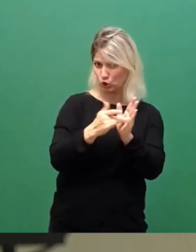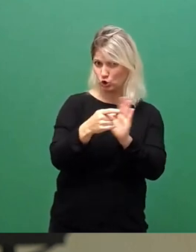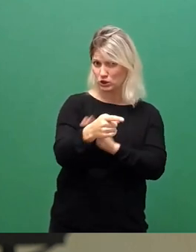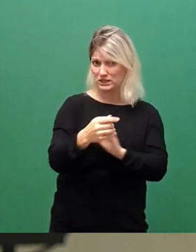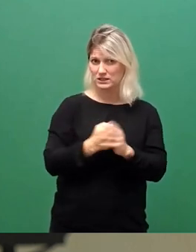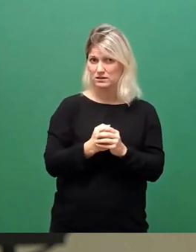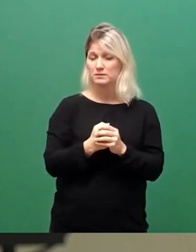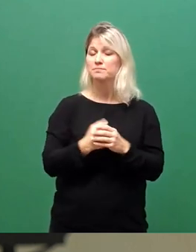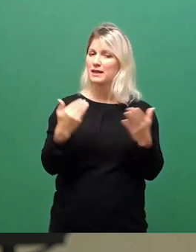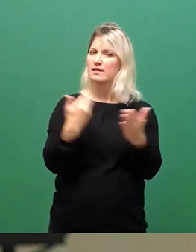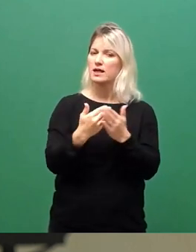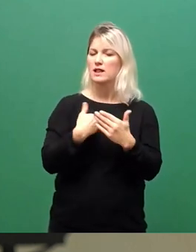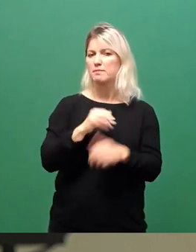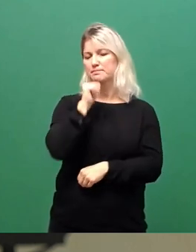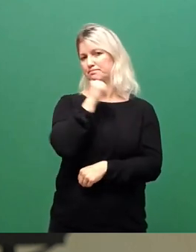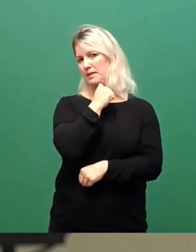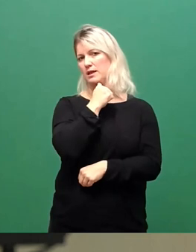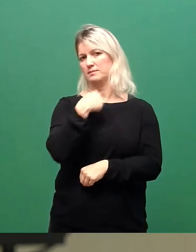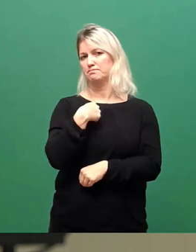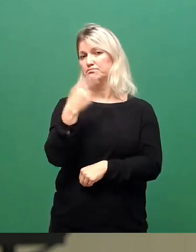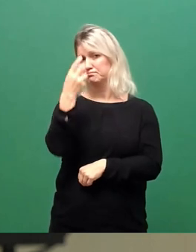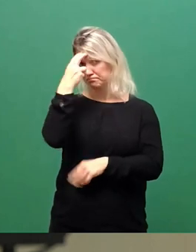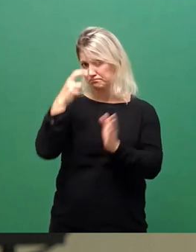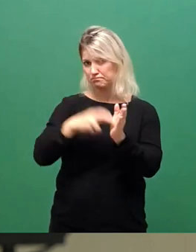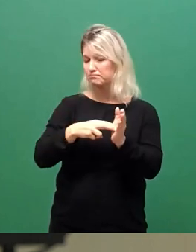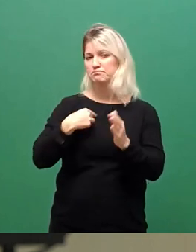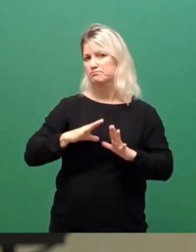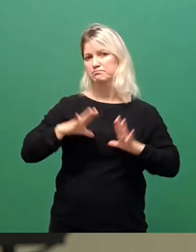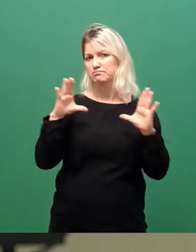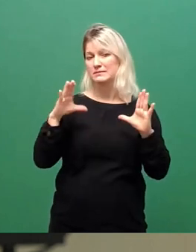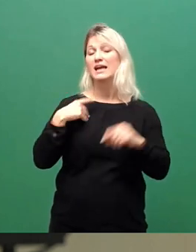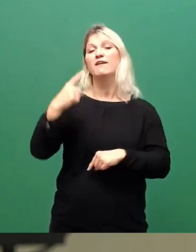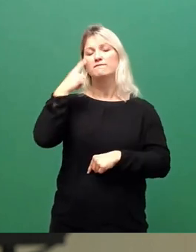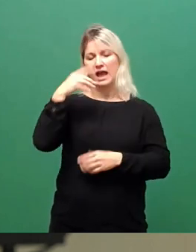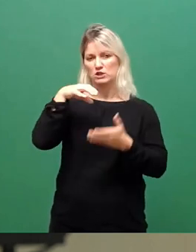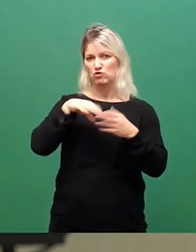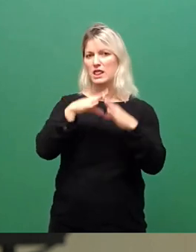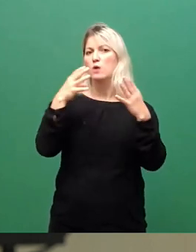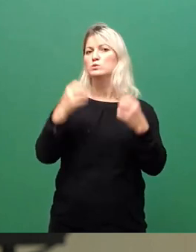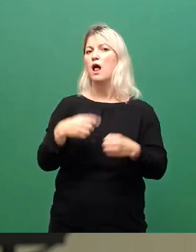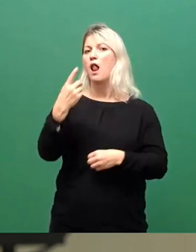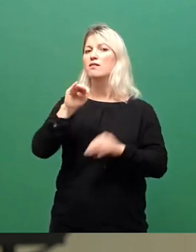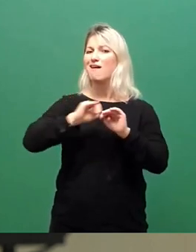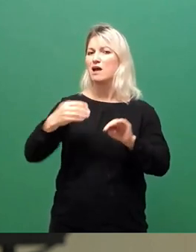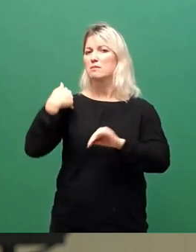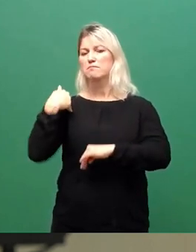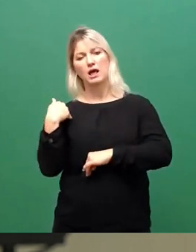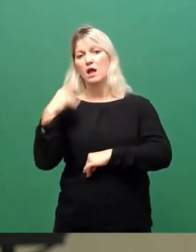dagegen entschieden, hier dem zuzustimmen. Wir wissen, dass das den Stadthaushalt nicht belastet, trotzdem Steuergeld ist.